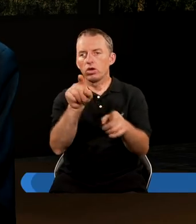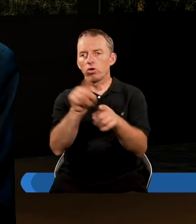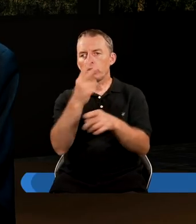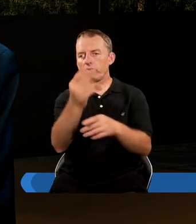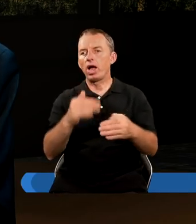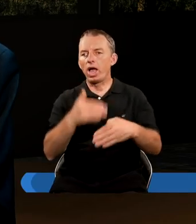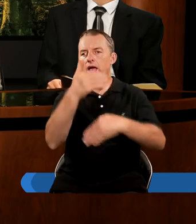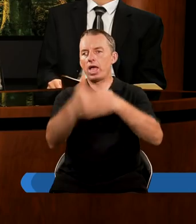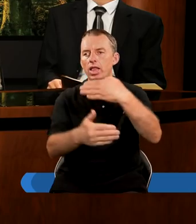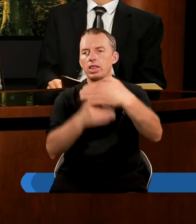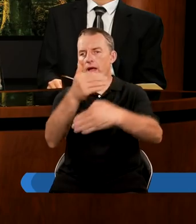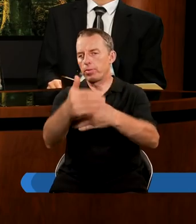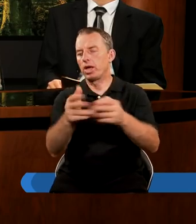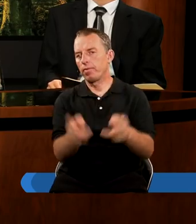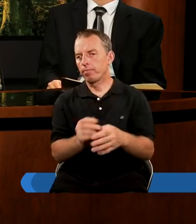etapy.